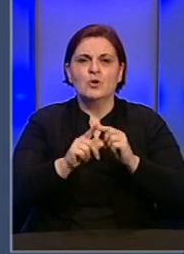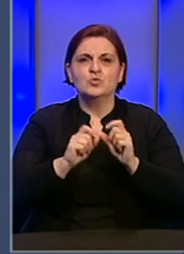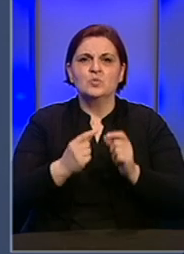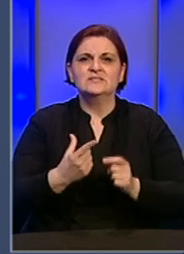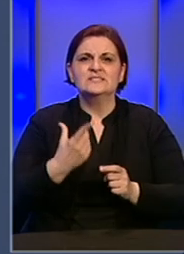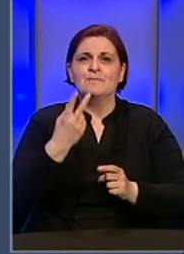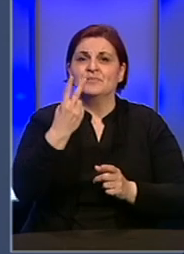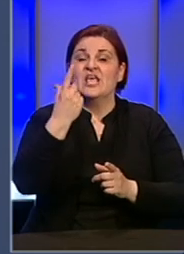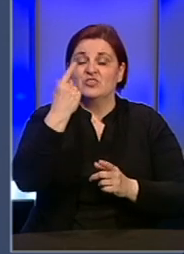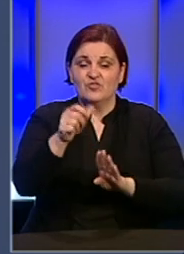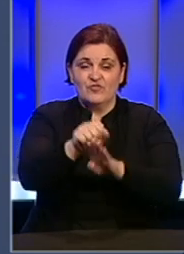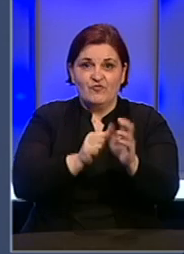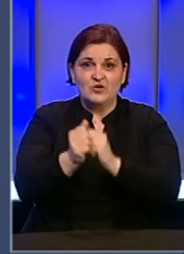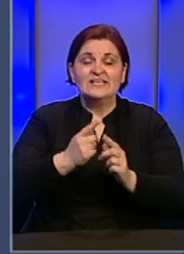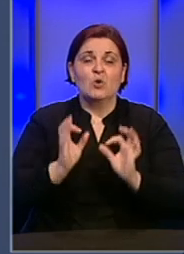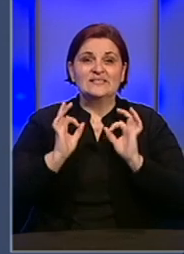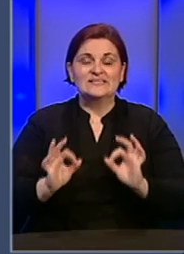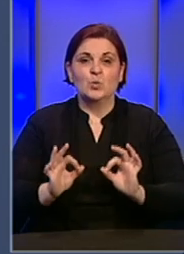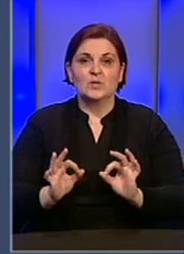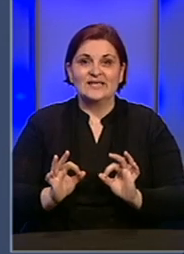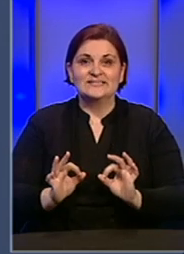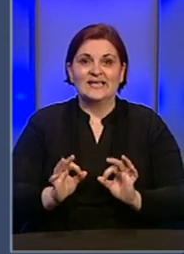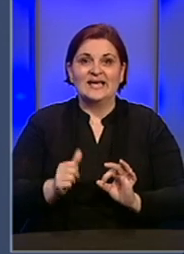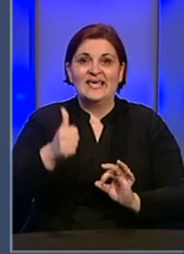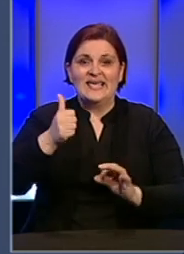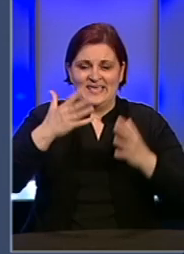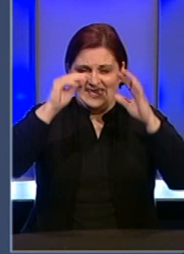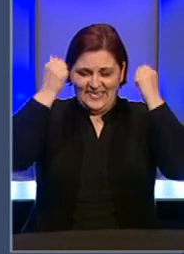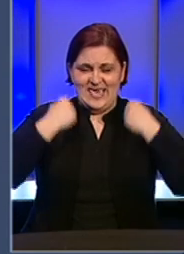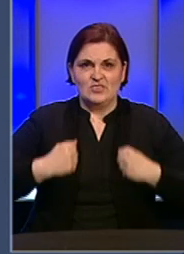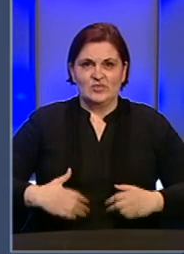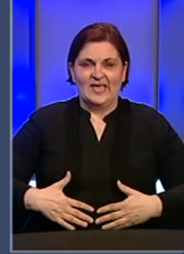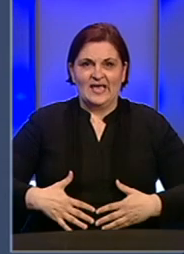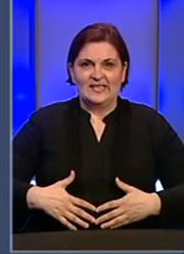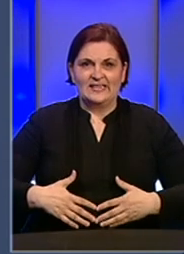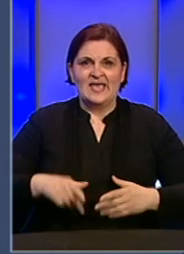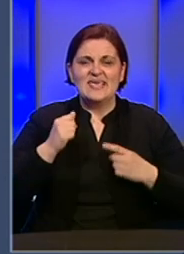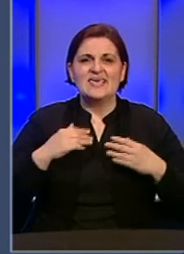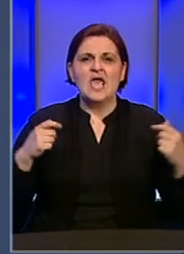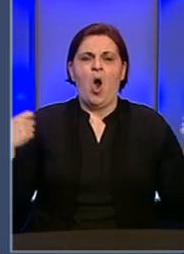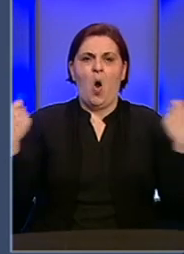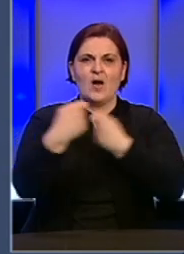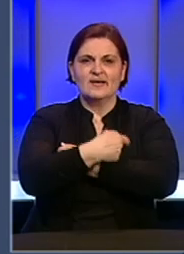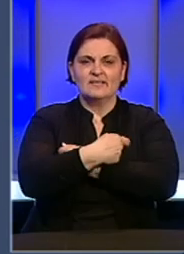dvostruke po mogućnosti, radi sigurnosti, jednodijelno dijelo, jednodijelni ogrtač.